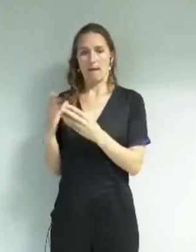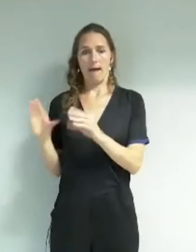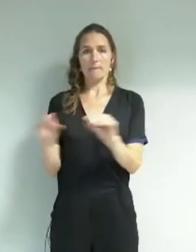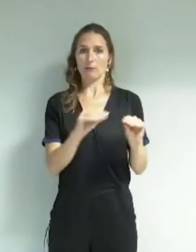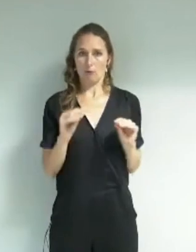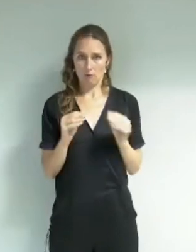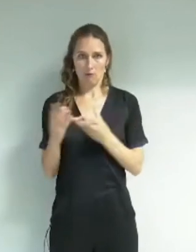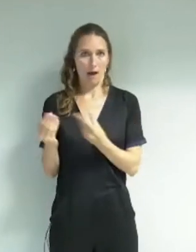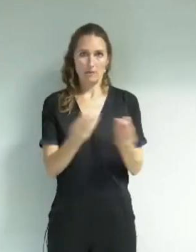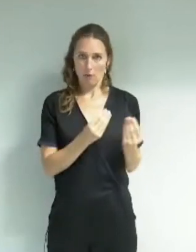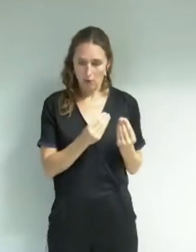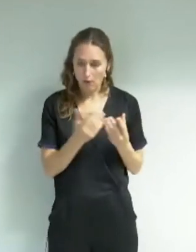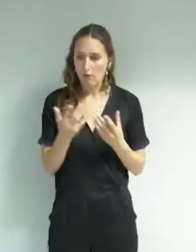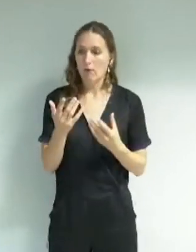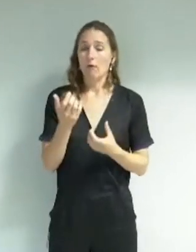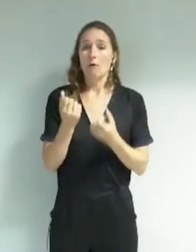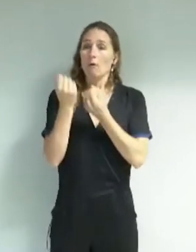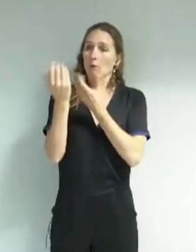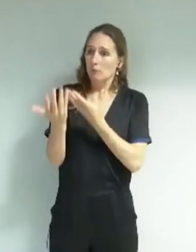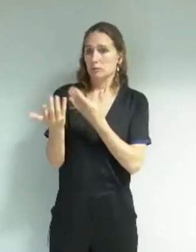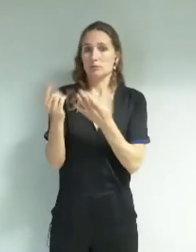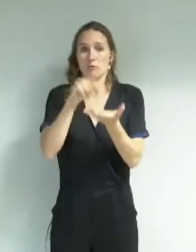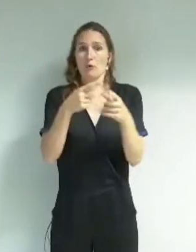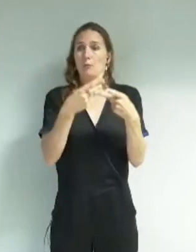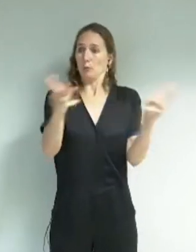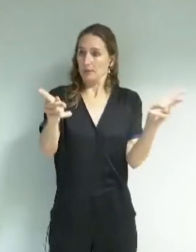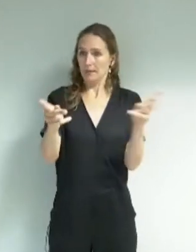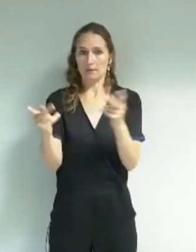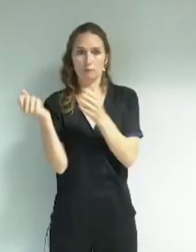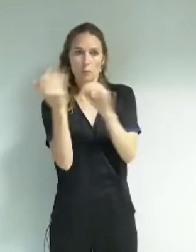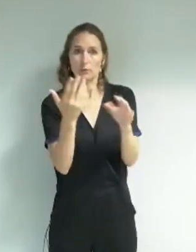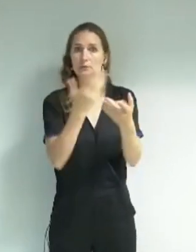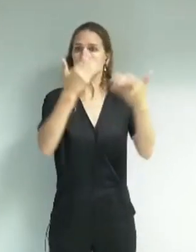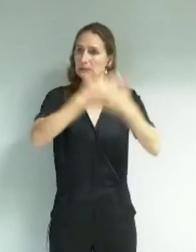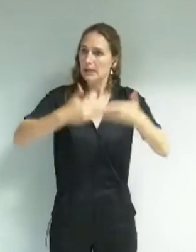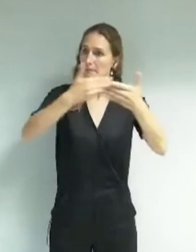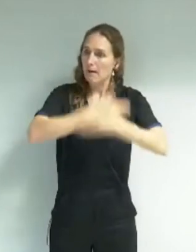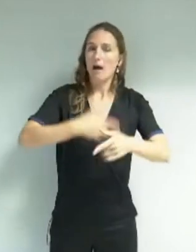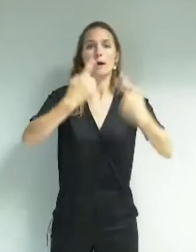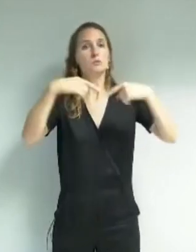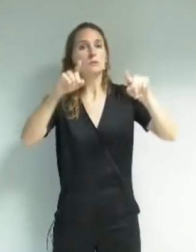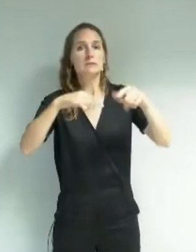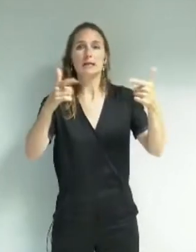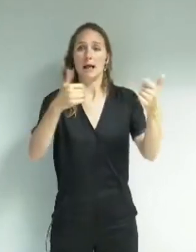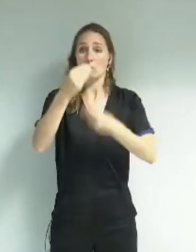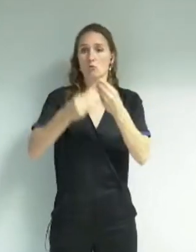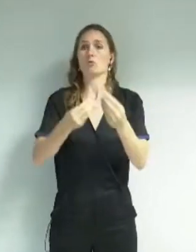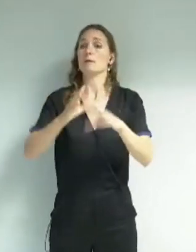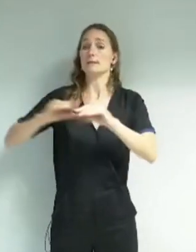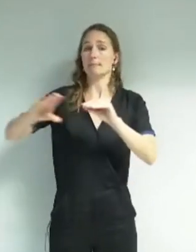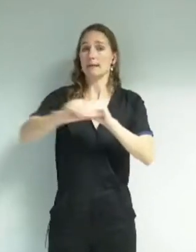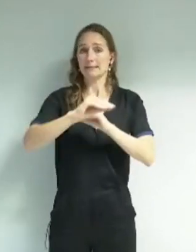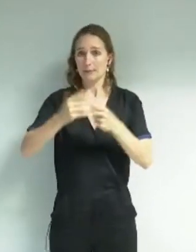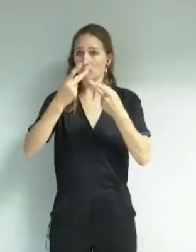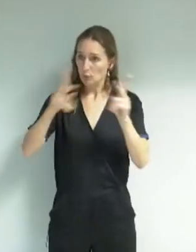proposer du théâtre, de la musique, du cinéma, faciliter l'occupation de l'espace public pour les pratiques en tant qu'amateurs-amatrices dans toutes les